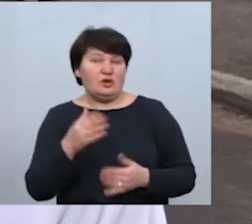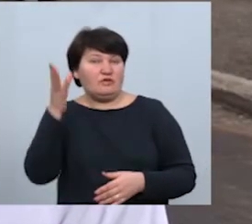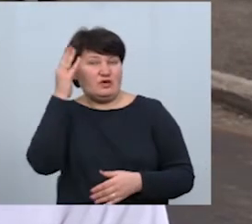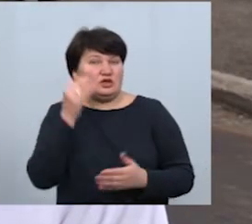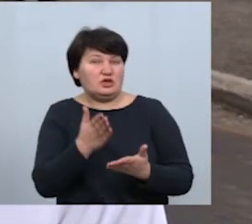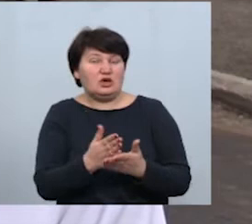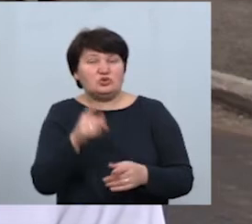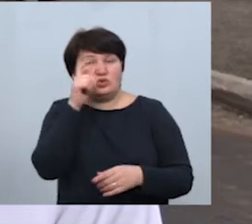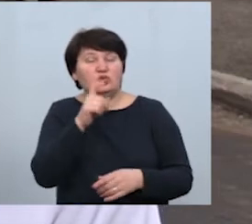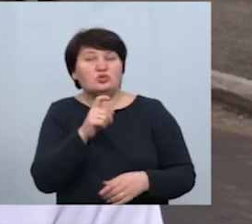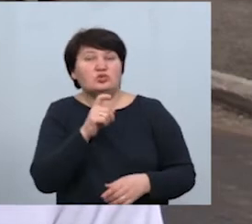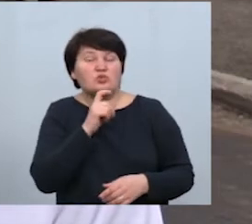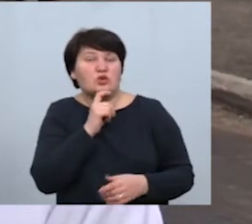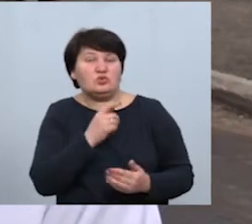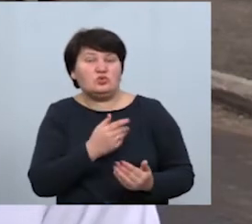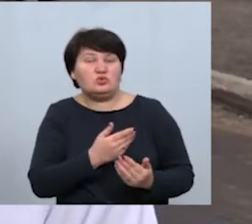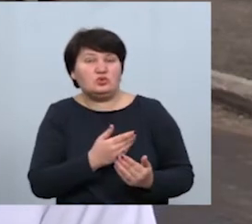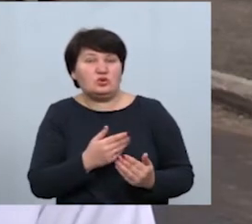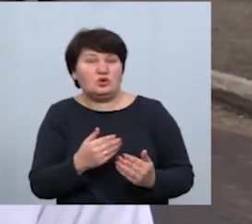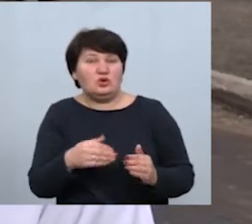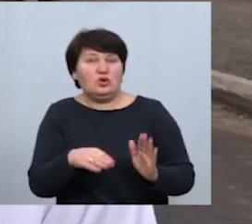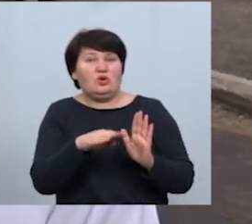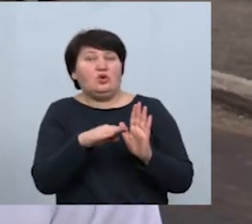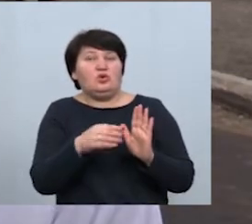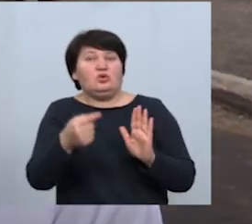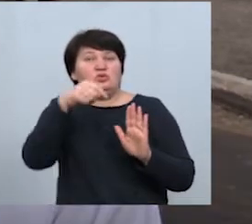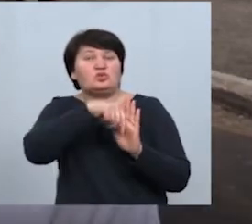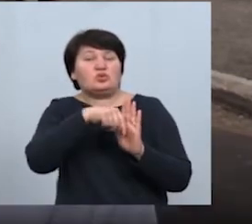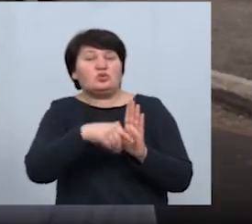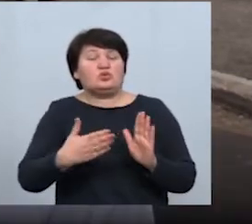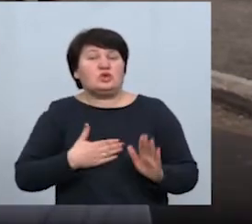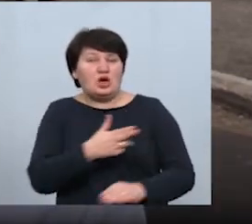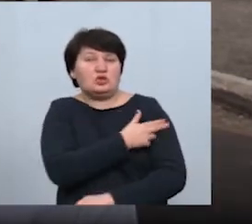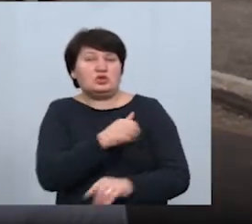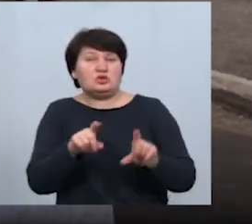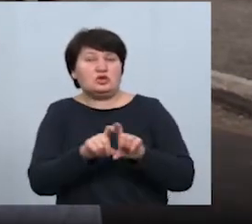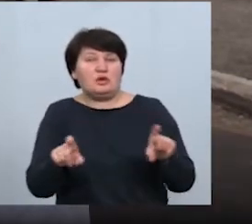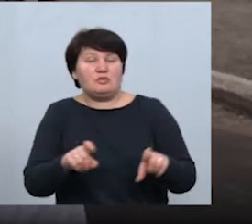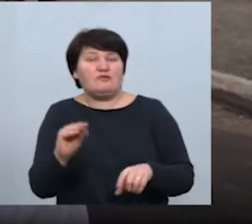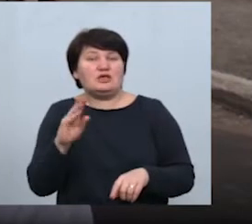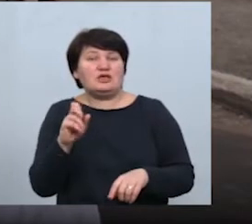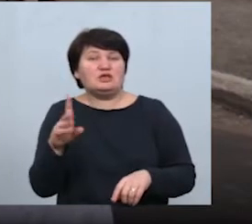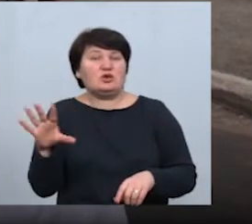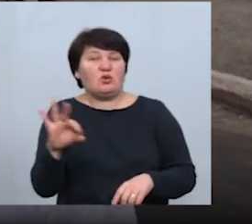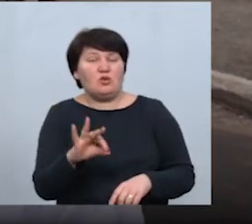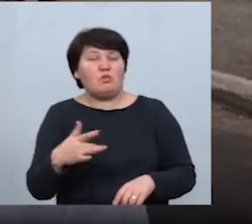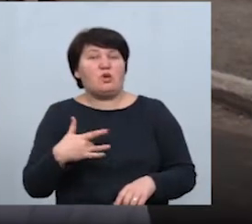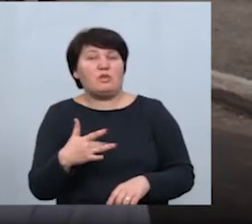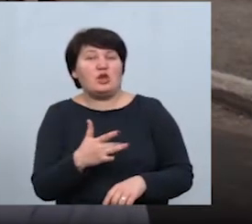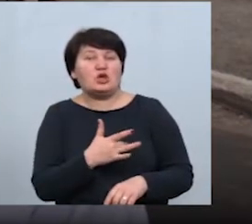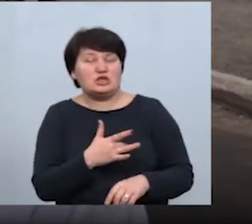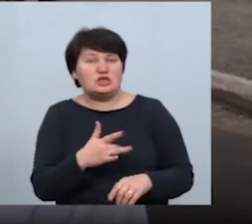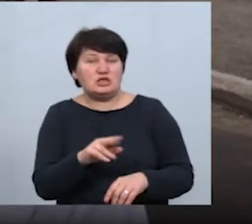розуміють структуру нашого закладу, тому що ми є фтизіопульмонологічний центр, тобто